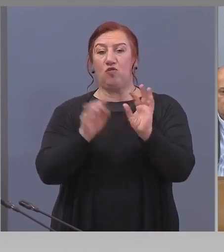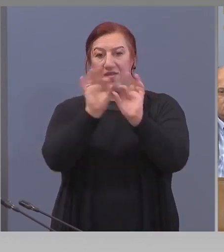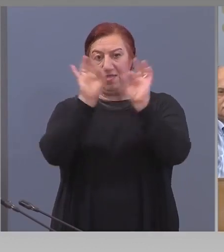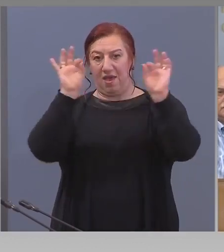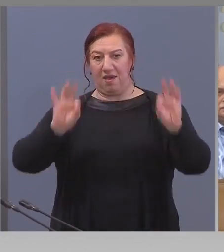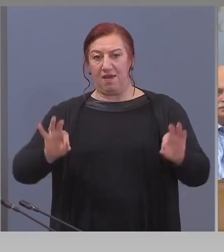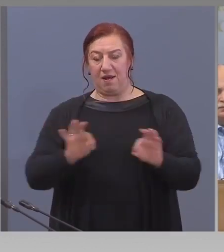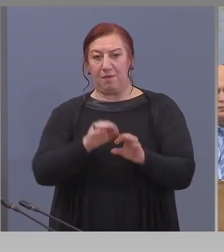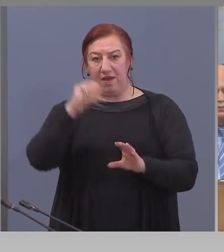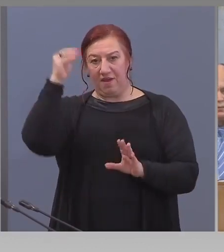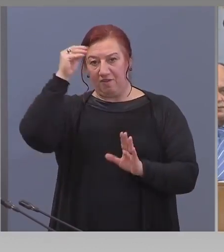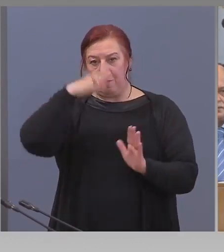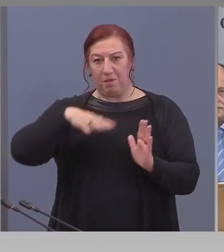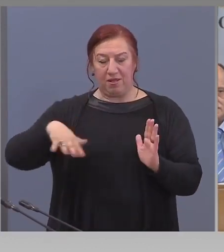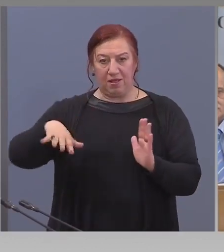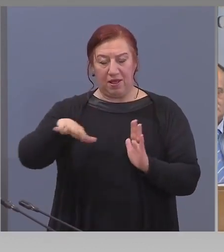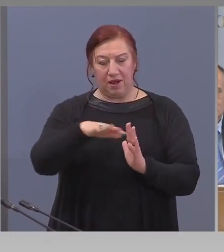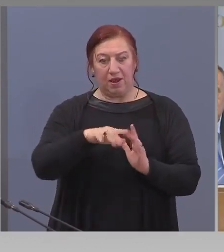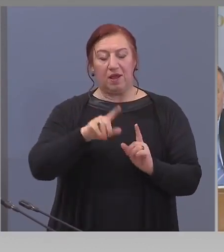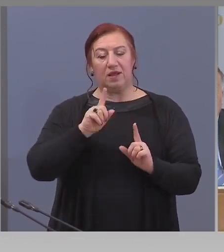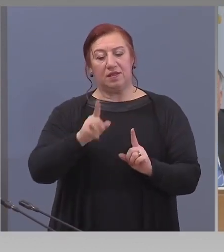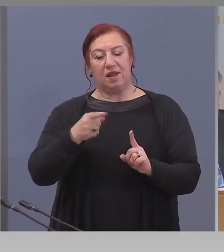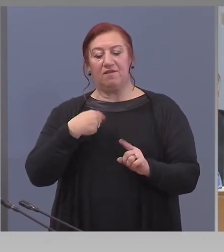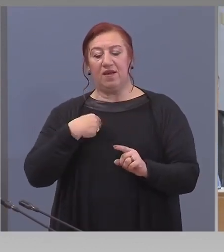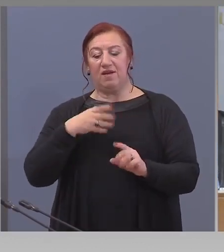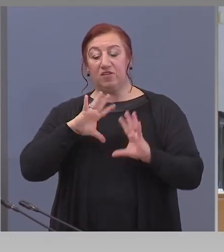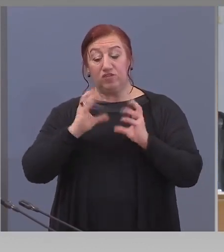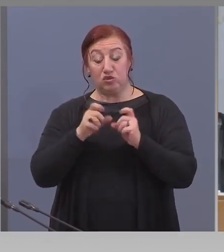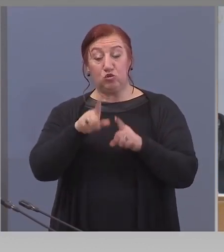неща въобще, които също трябва да имаме предвид.